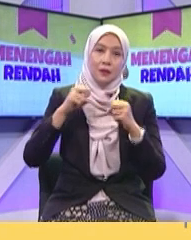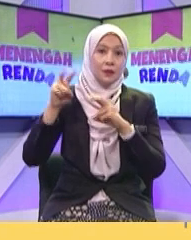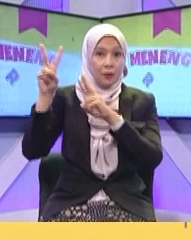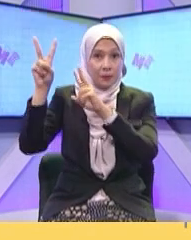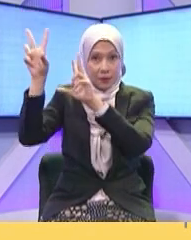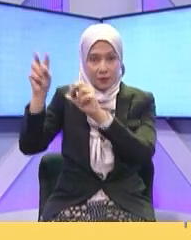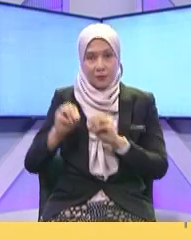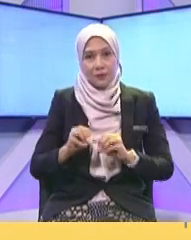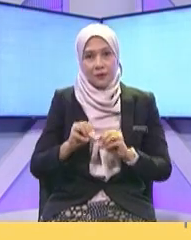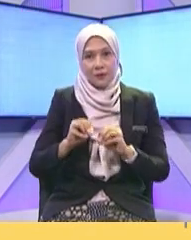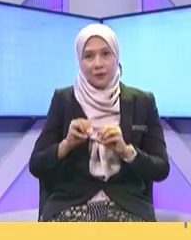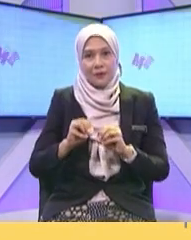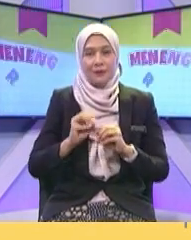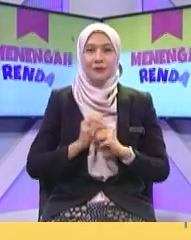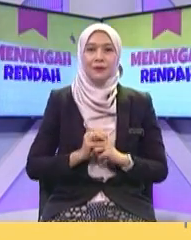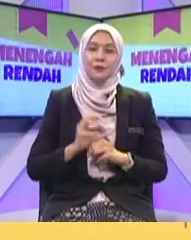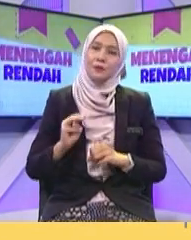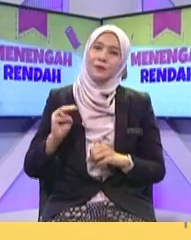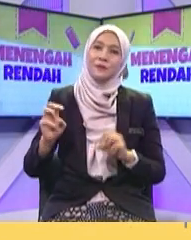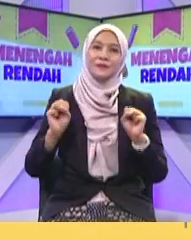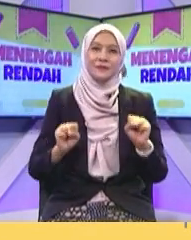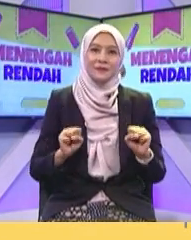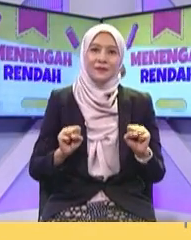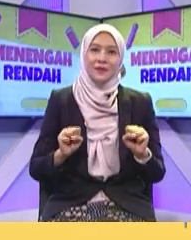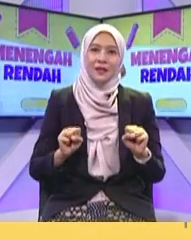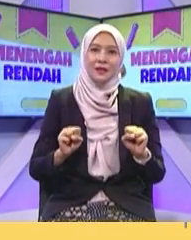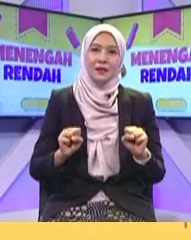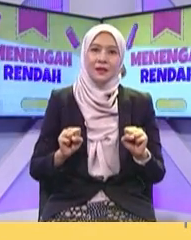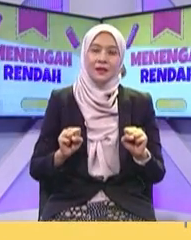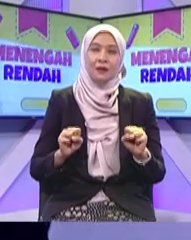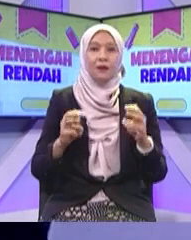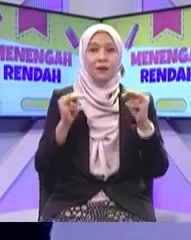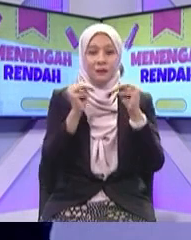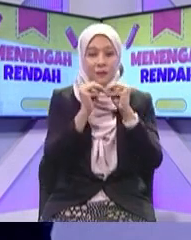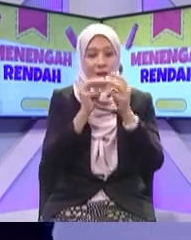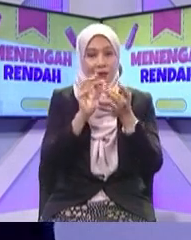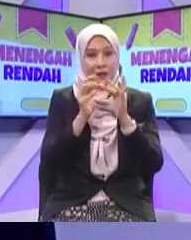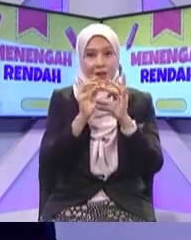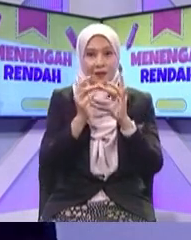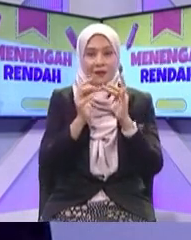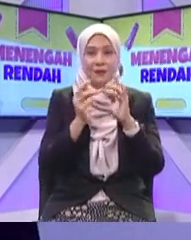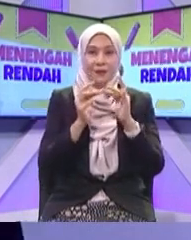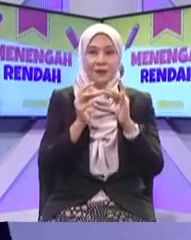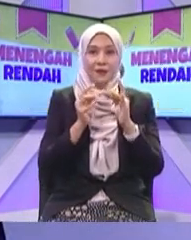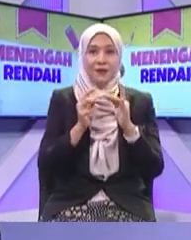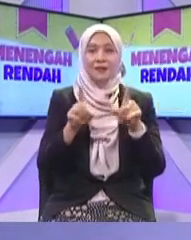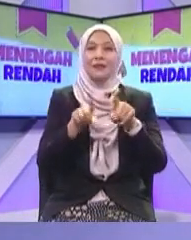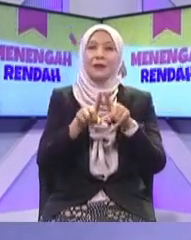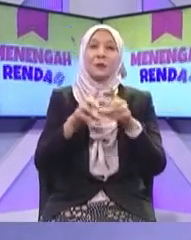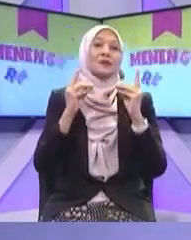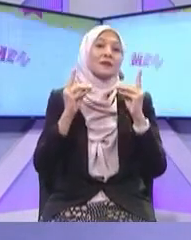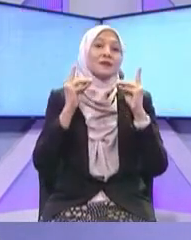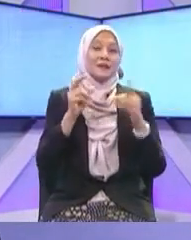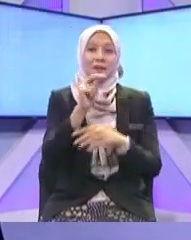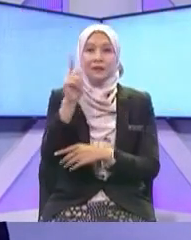berlaku Dari sekarang ni Murid-murid boleh Televideo Telesidang dengan kita Bersama kita Murid-murid di rumah